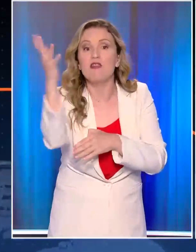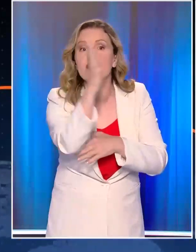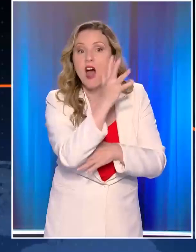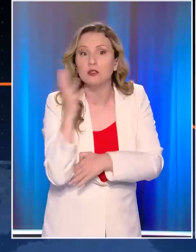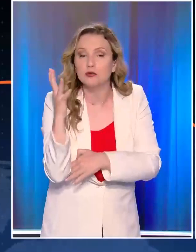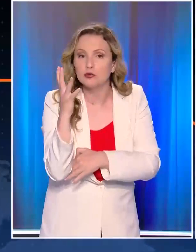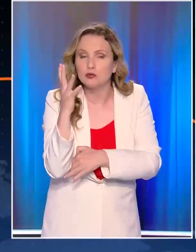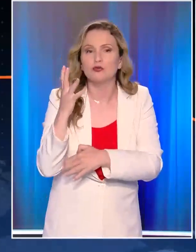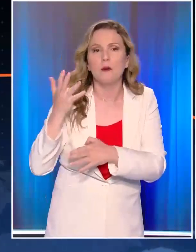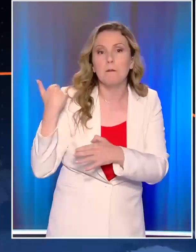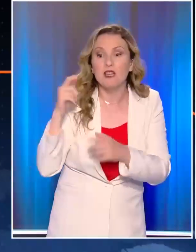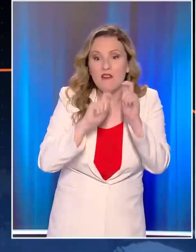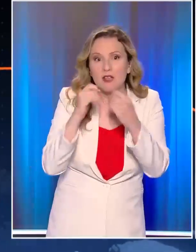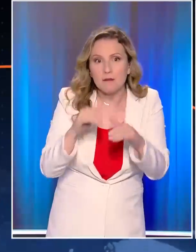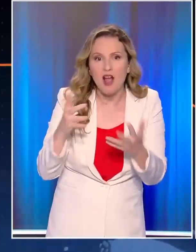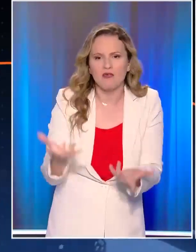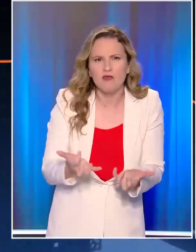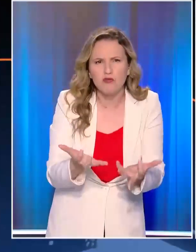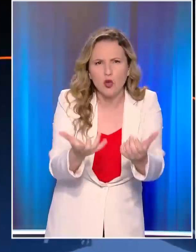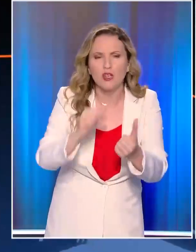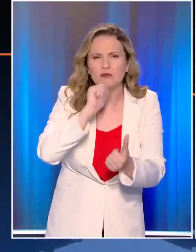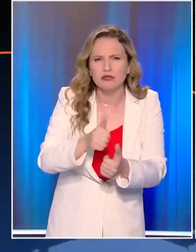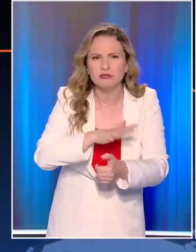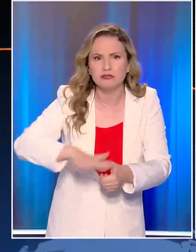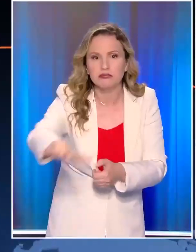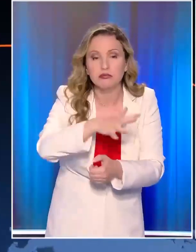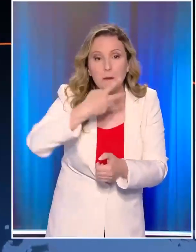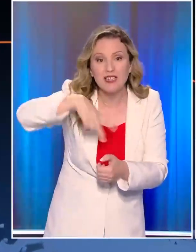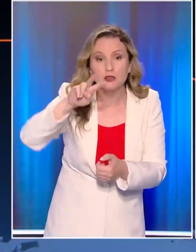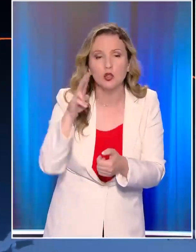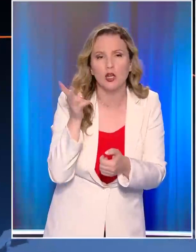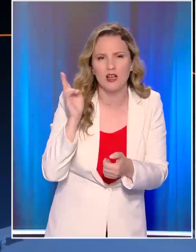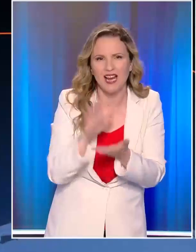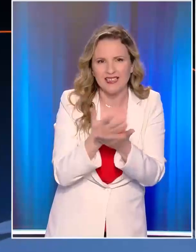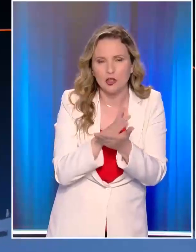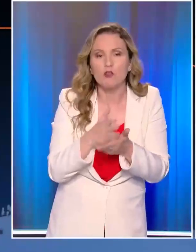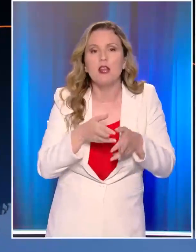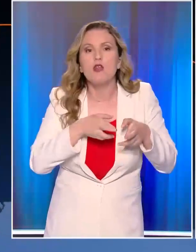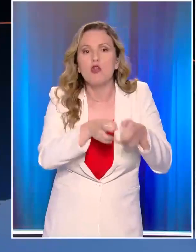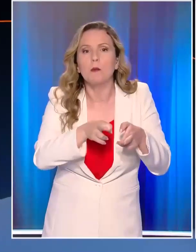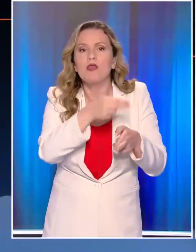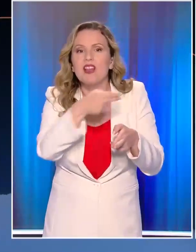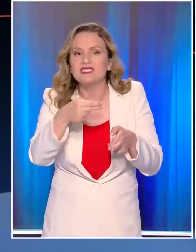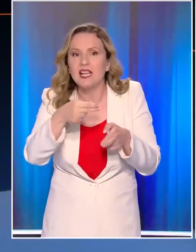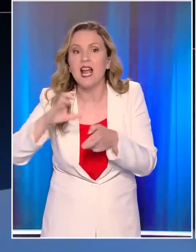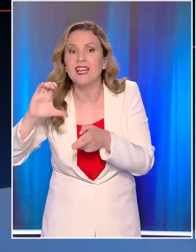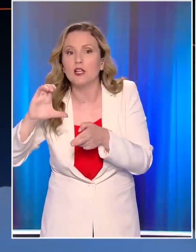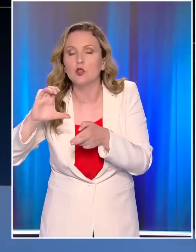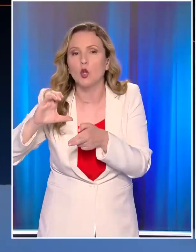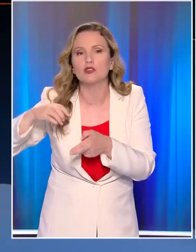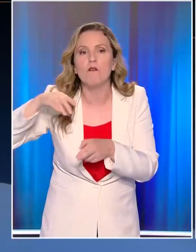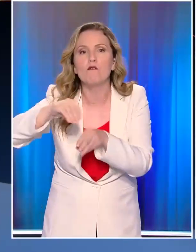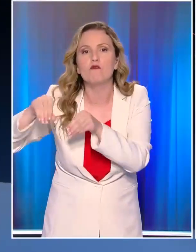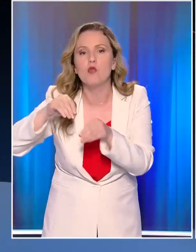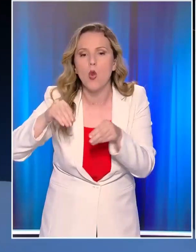που μόλις είχε αναδασωθεί έγιναν στάχτη. Οι μεγαλύτερες καταστροφές εντοπίζονται στις οδούς Θεσσαλίας και Έκτορος στο πανόραμα της Βούλας. Δεν μπορούσαμε να